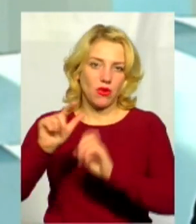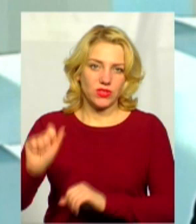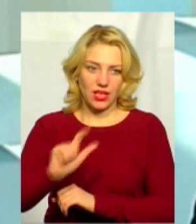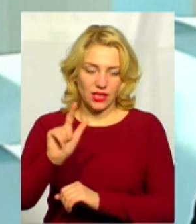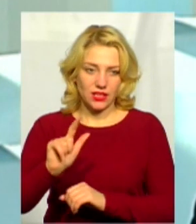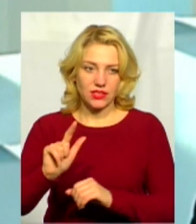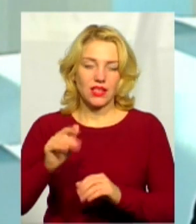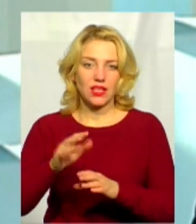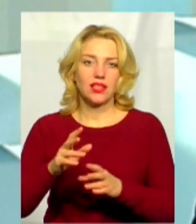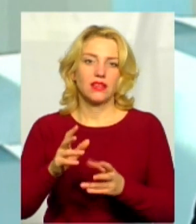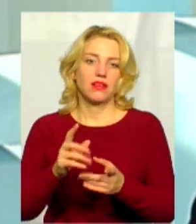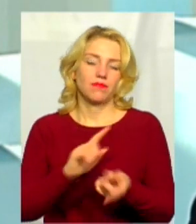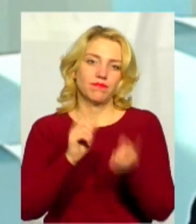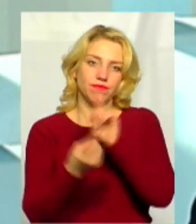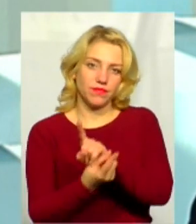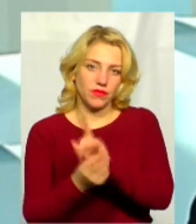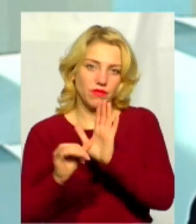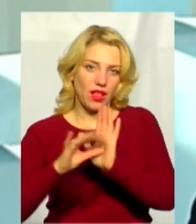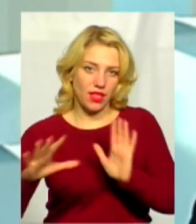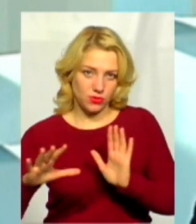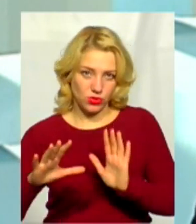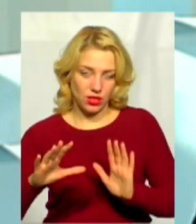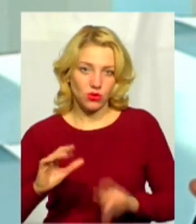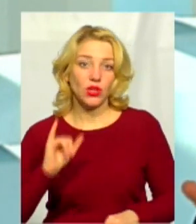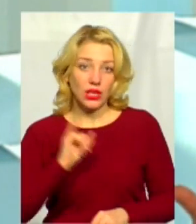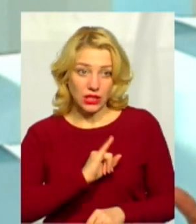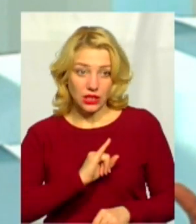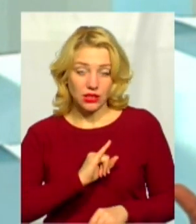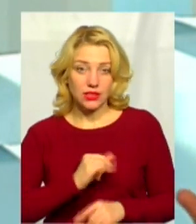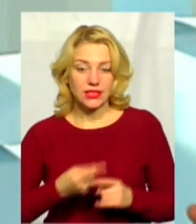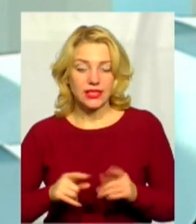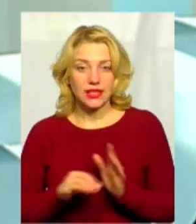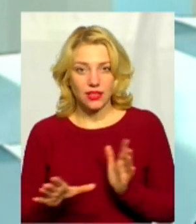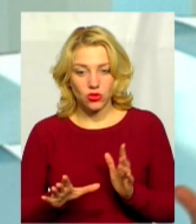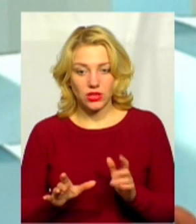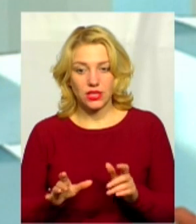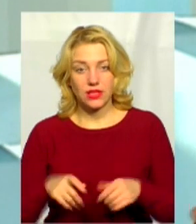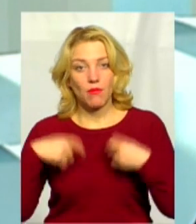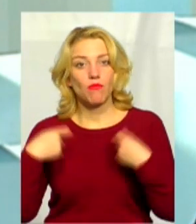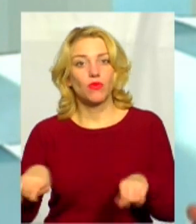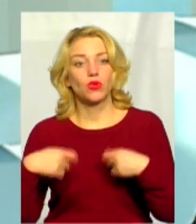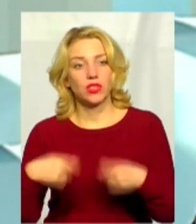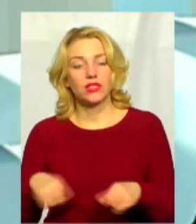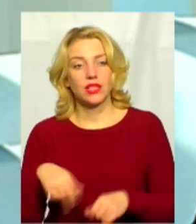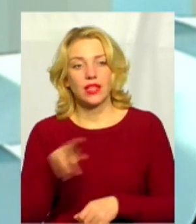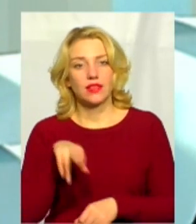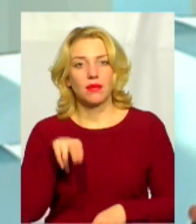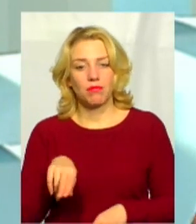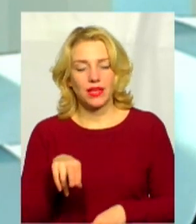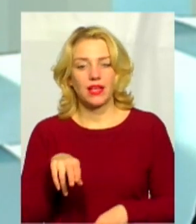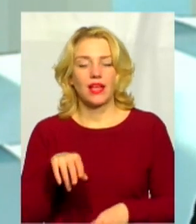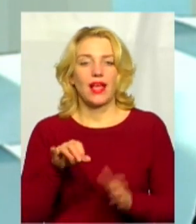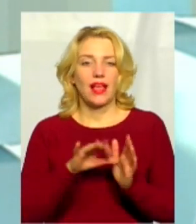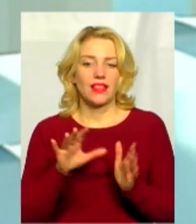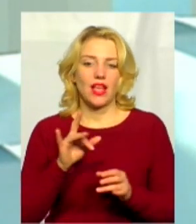відбувається генерація електроенергії. Дана електроенергія продається на ДП «Енергоринок» по зеленому